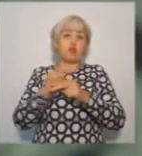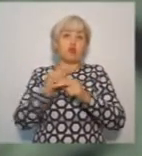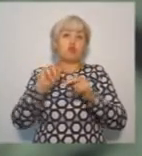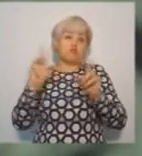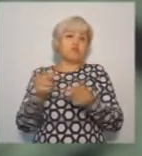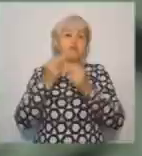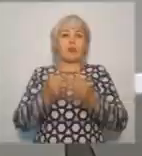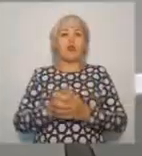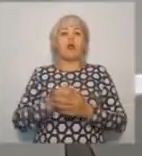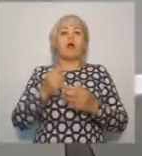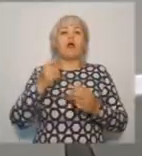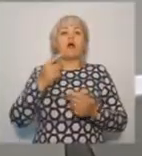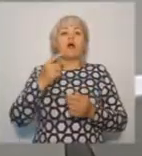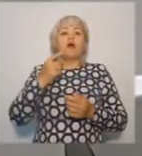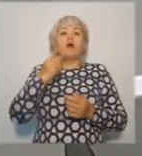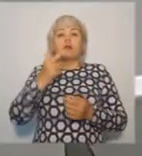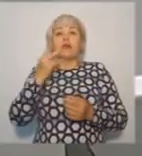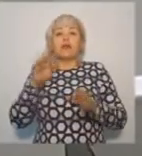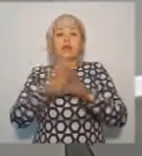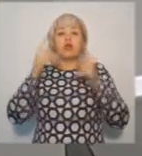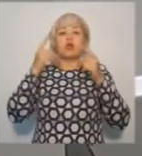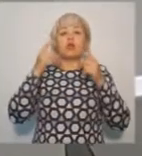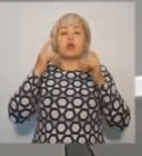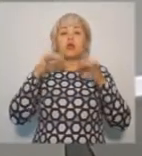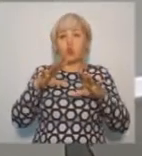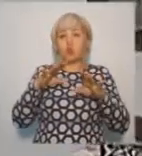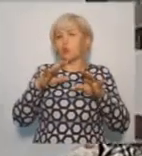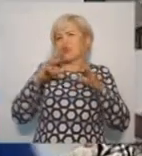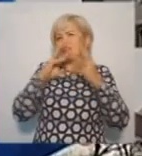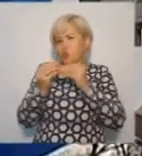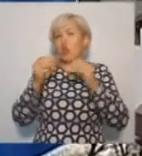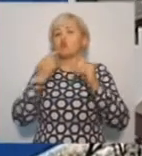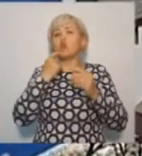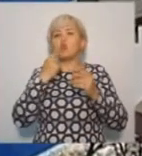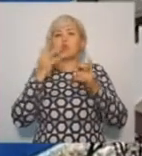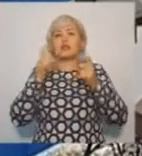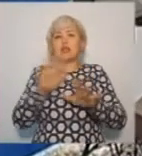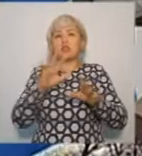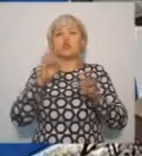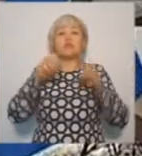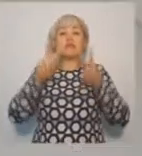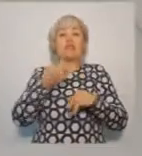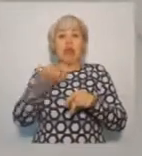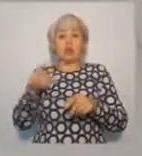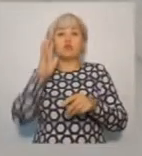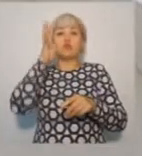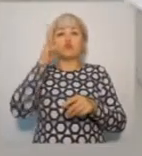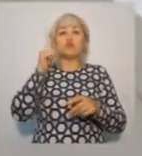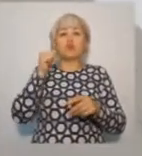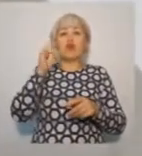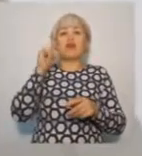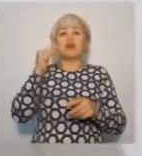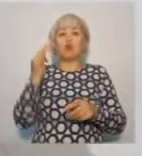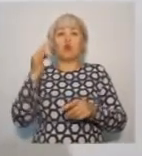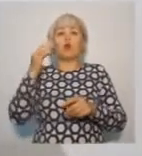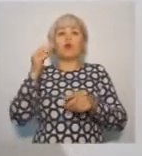ушла довольно-хонькая. Глядя на такие результаты, трудно не согласиться со специалистами. Будущее за радиохирургией. Так, примеру, для